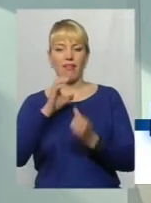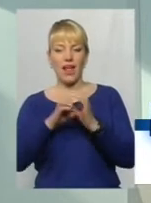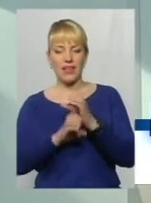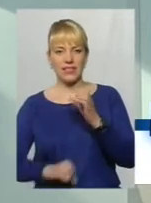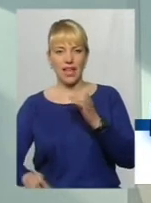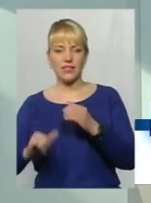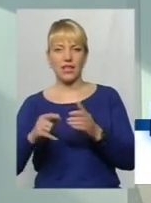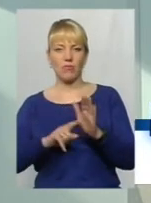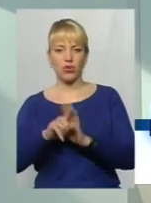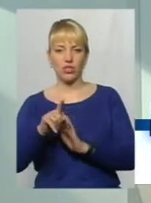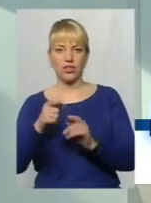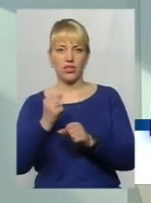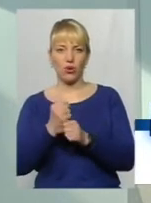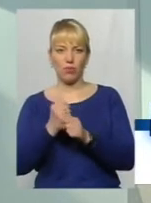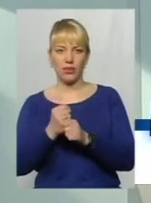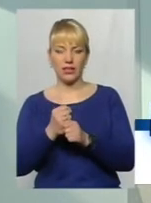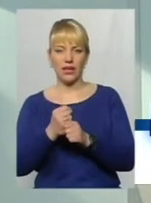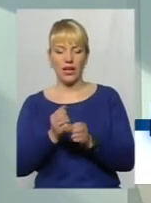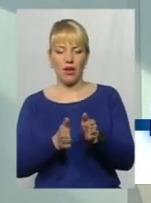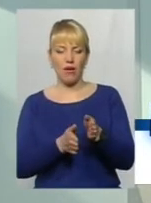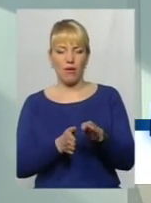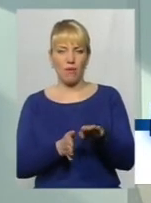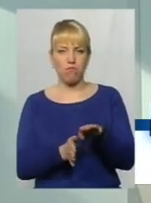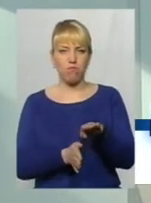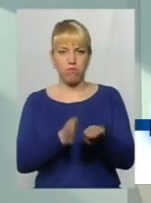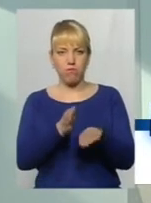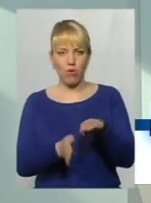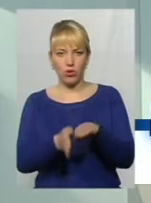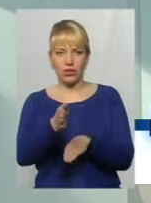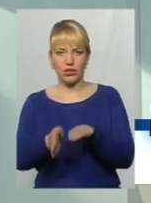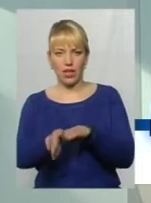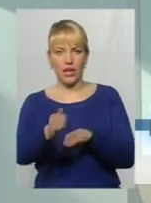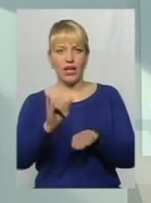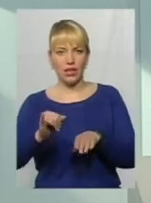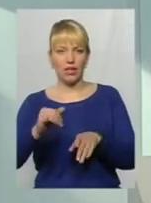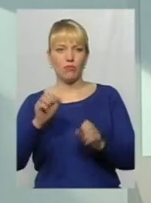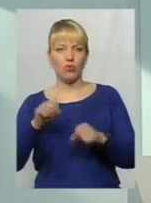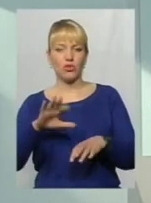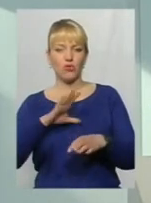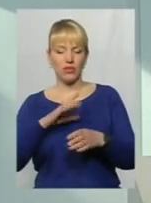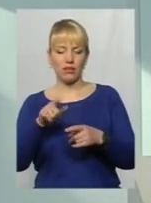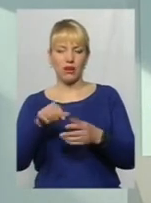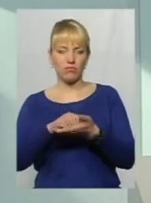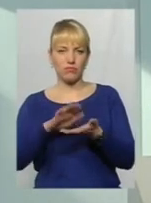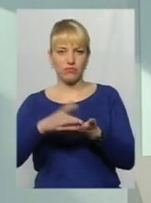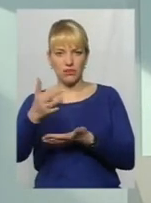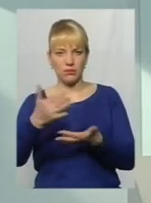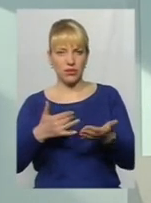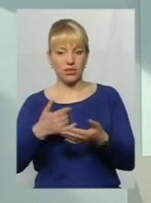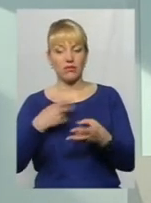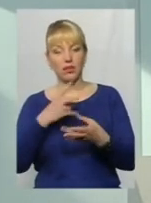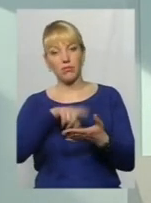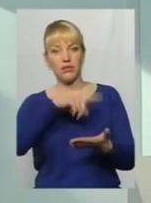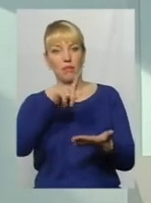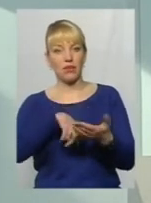почали борти там встановлювати. Можливо, в проєкті і є цей проволок. Треба задати питання,